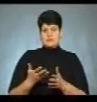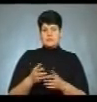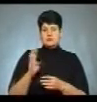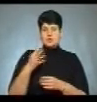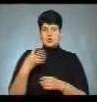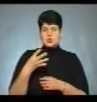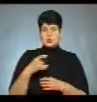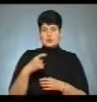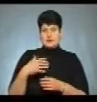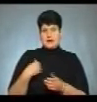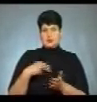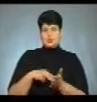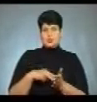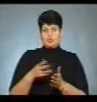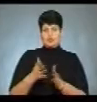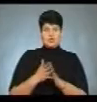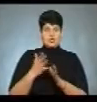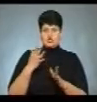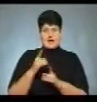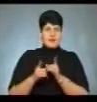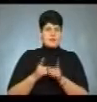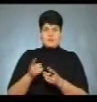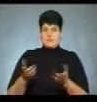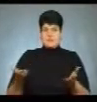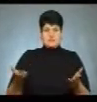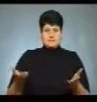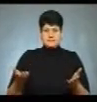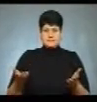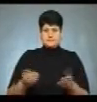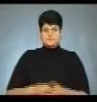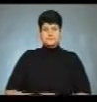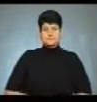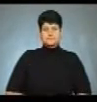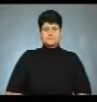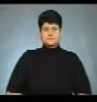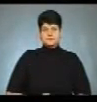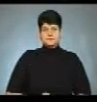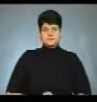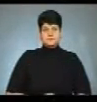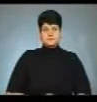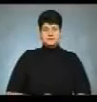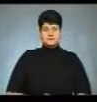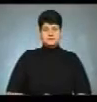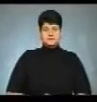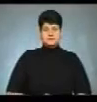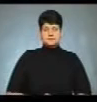40 хвилин, як я тут стою. І черга так і не зміщується. Любов Гадомська, Оксана Галіяш, новини.